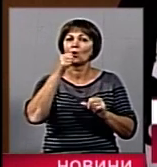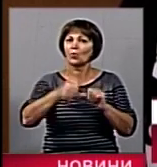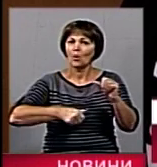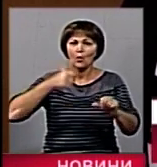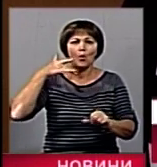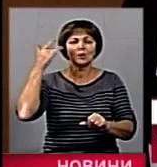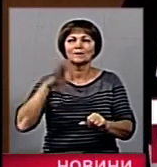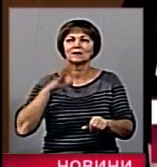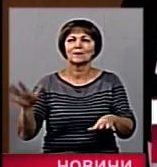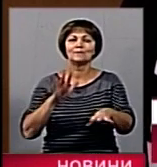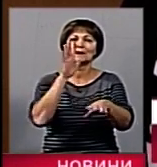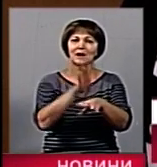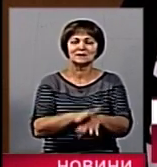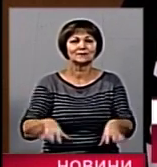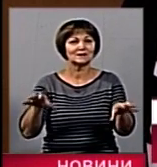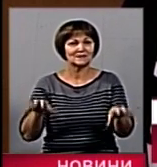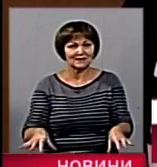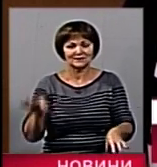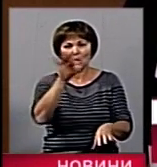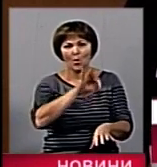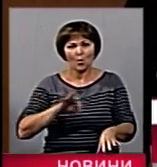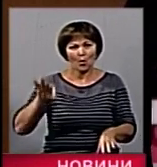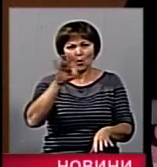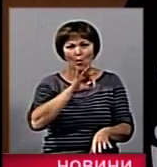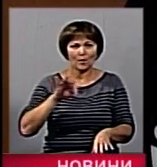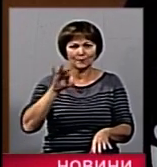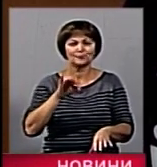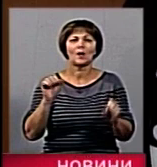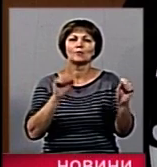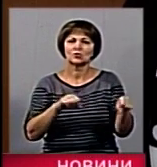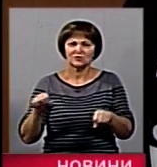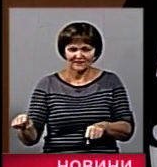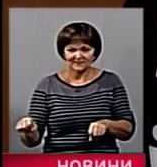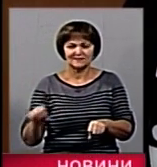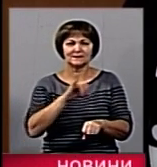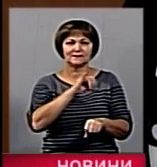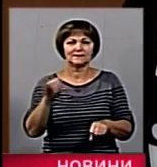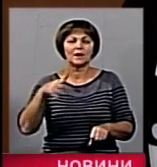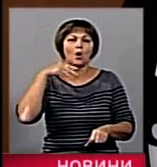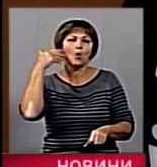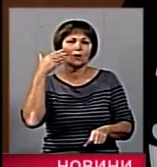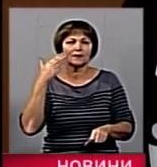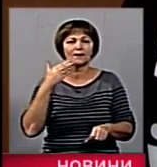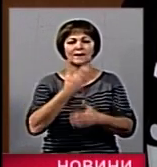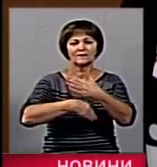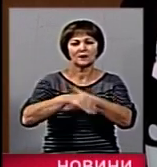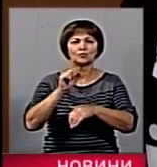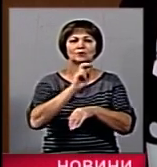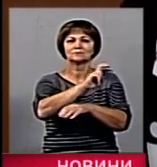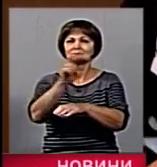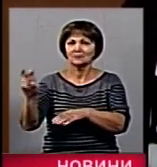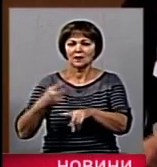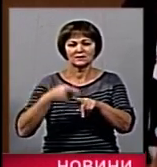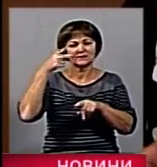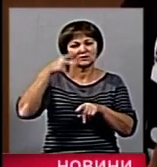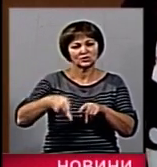вийшов указ президента стосовно доступності і коли в 2009 році,